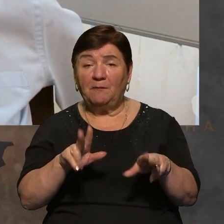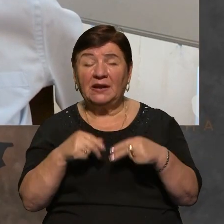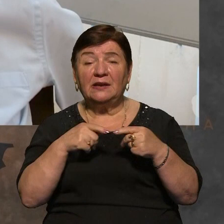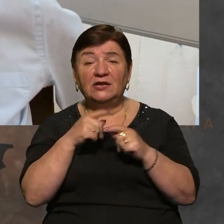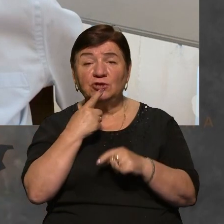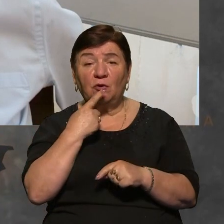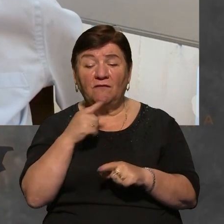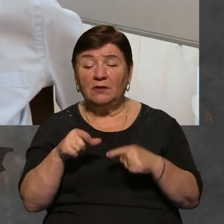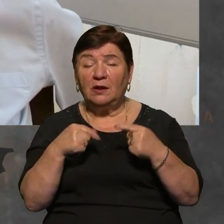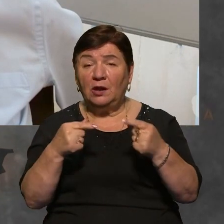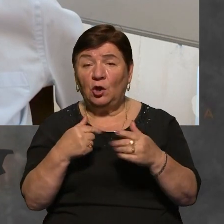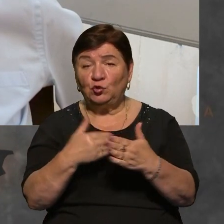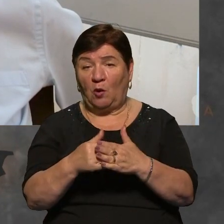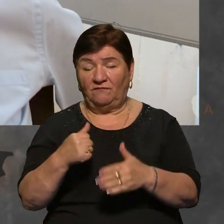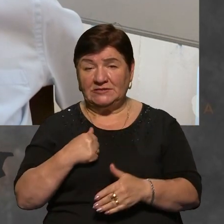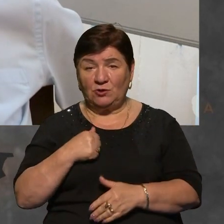безпосередньо до військових?